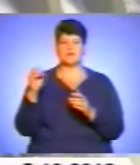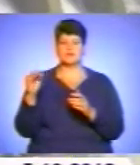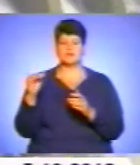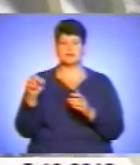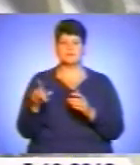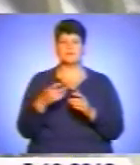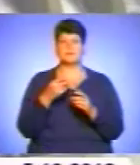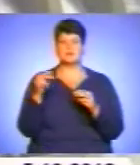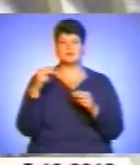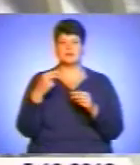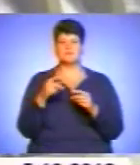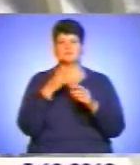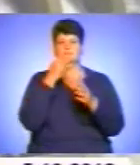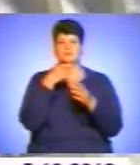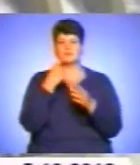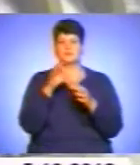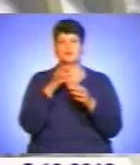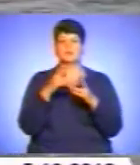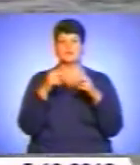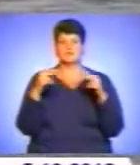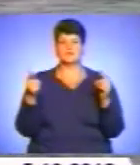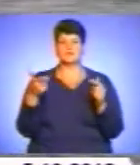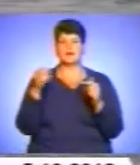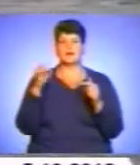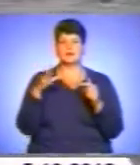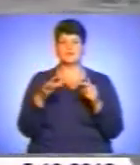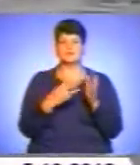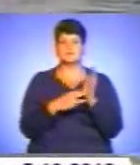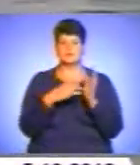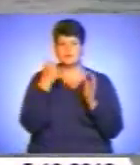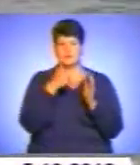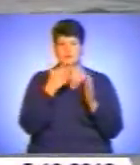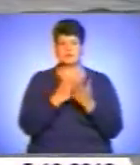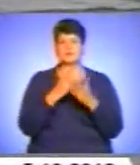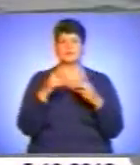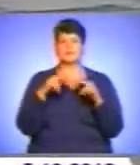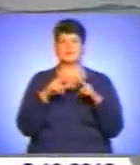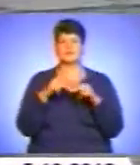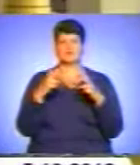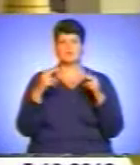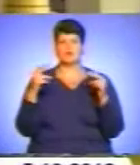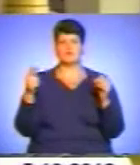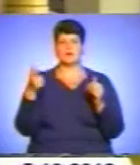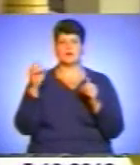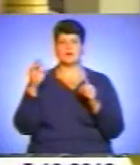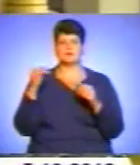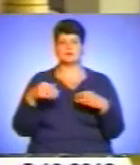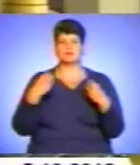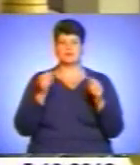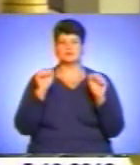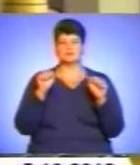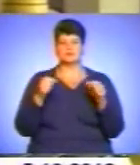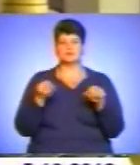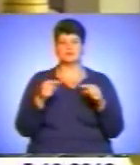Дніпровську ГЕС, який виповнилося 80 років. За його словами, будівництво Дніпровської гідроелектростанції дало поштовх створенню